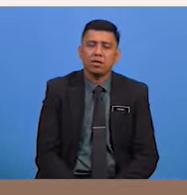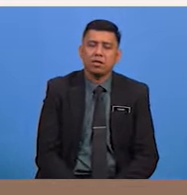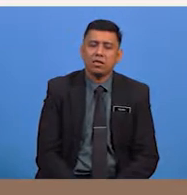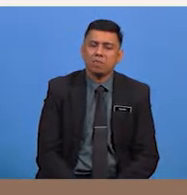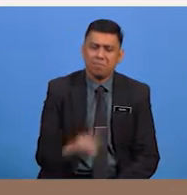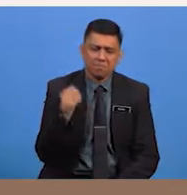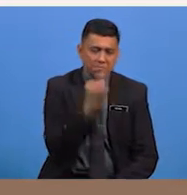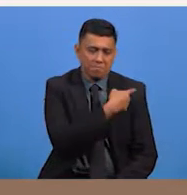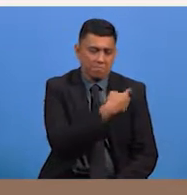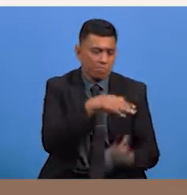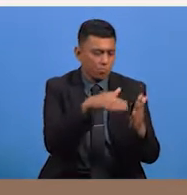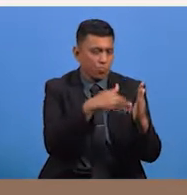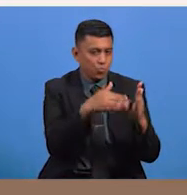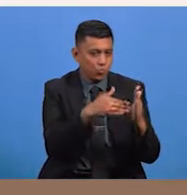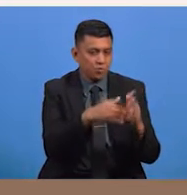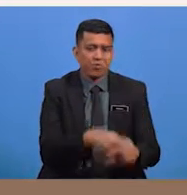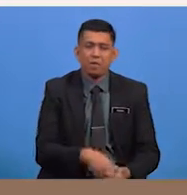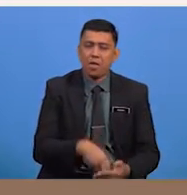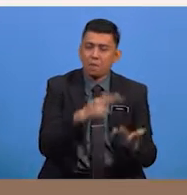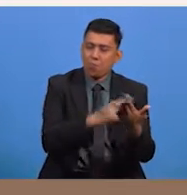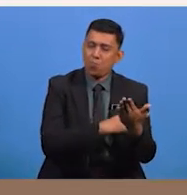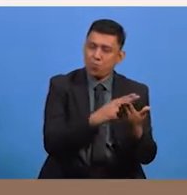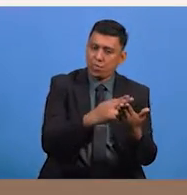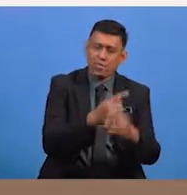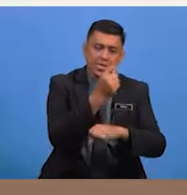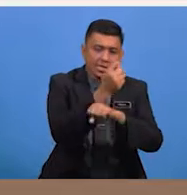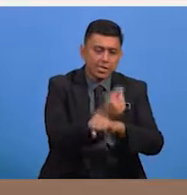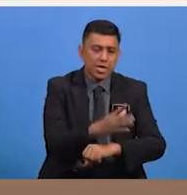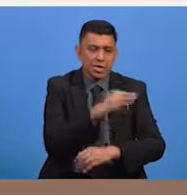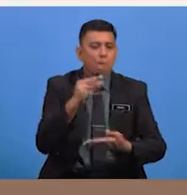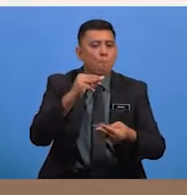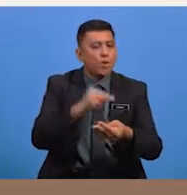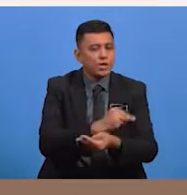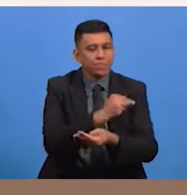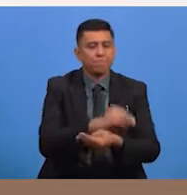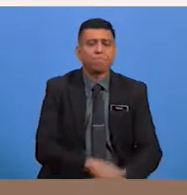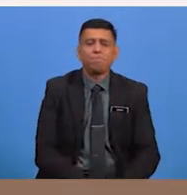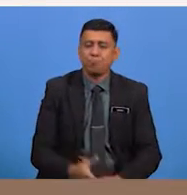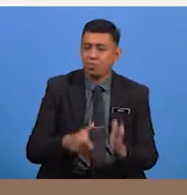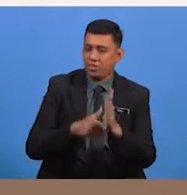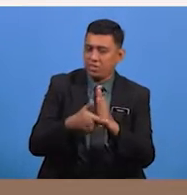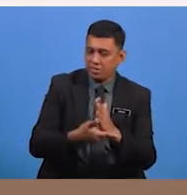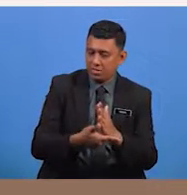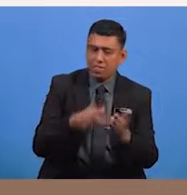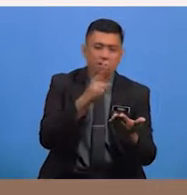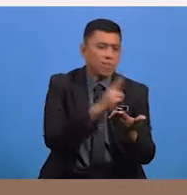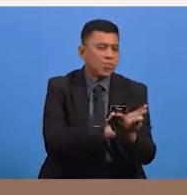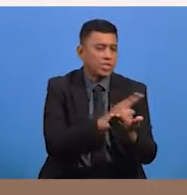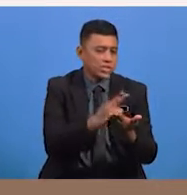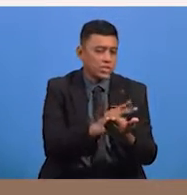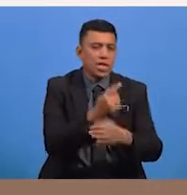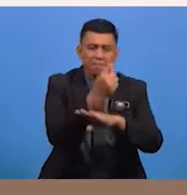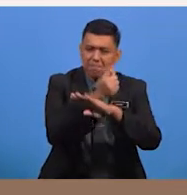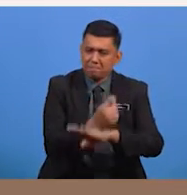akan mengkaji puisi tradisional dan modern. Melalui puisi tradisional,